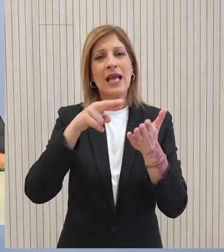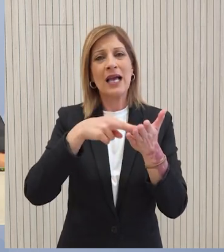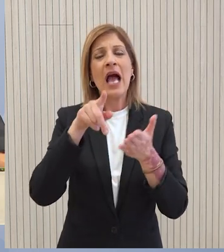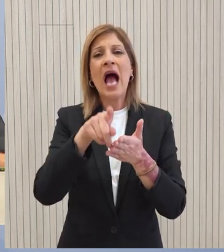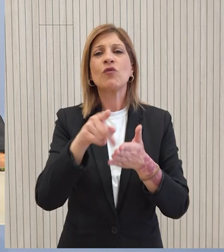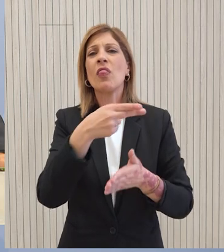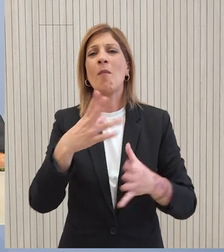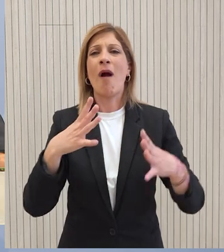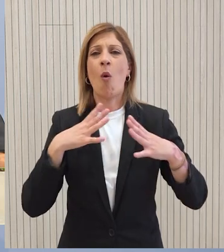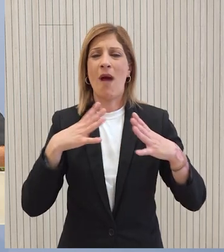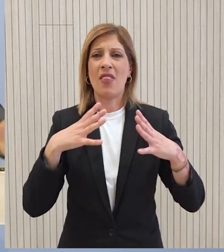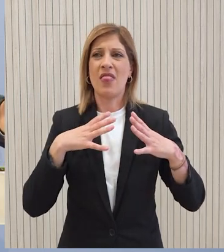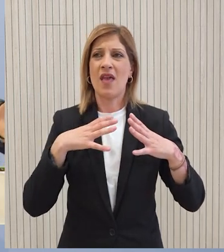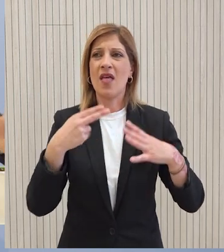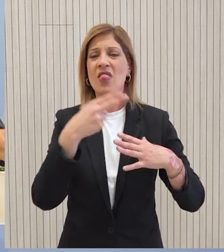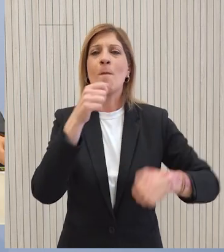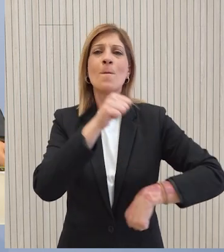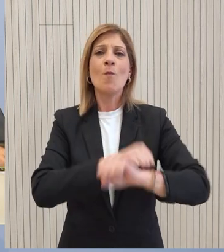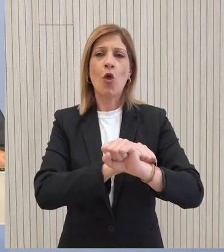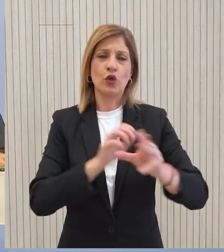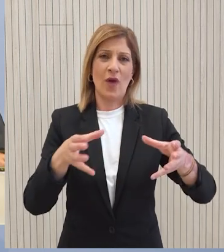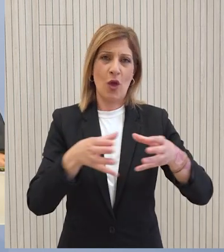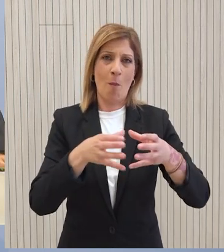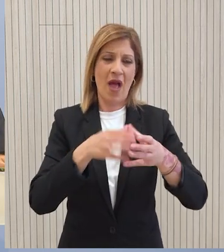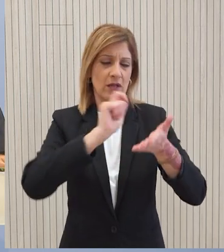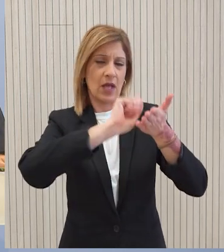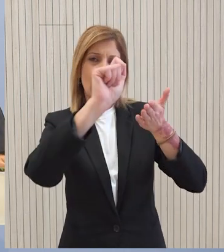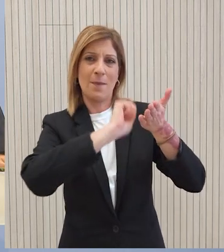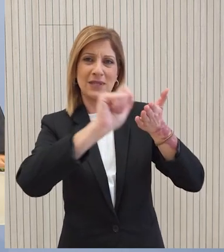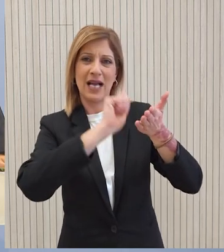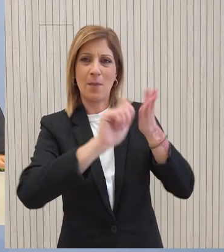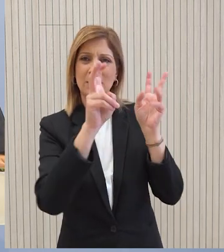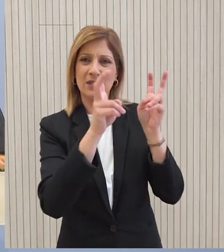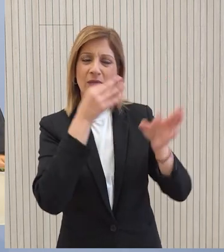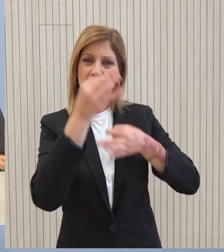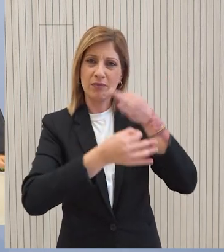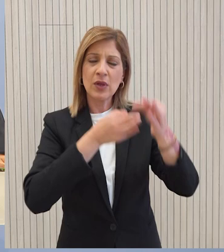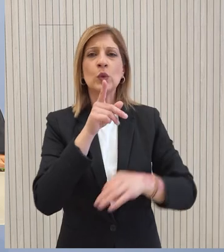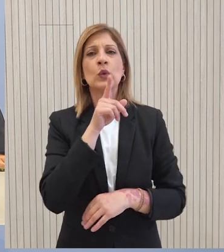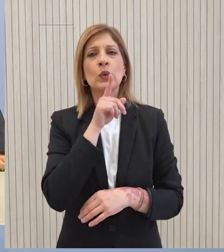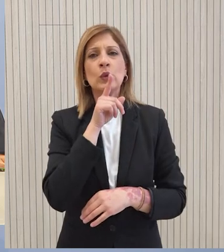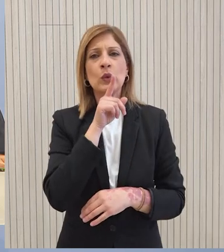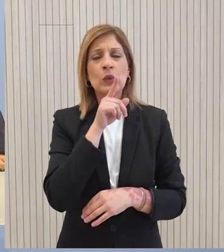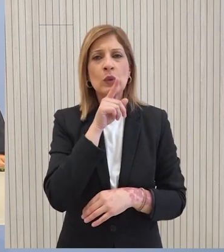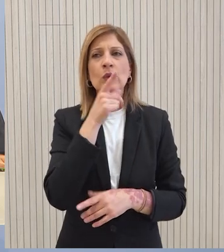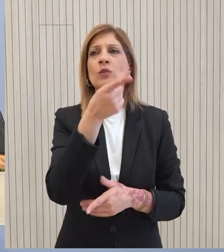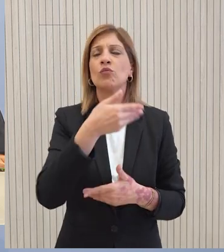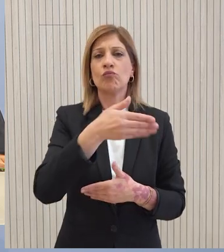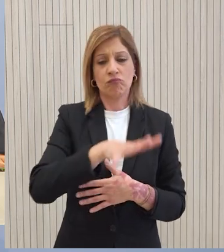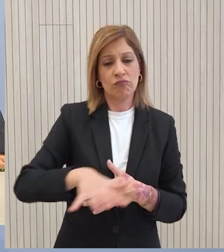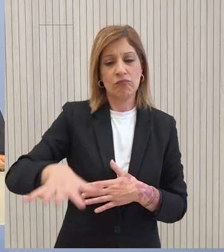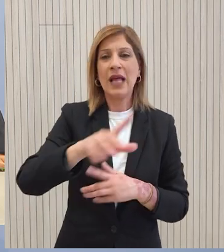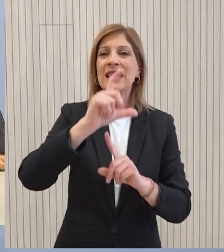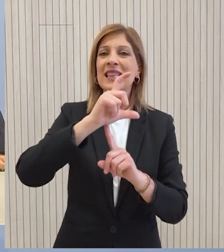οπαδικά συνθήματα που σχετίζουν με ποδοσφαιρικές ομάδες ανάλογες επιγραφές πέραν του τείχου πλησίων του